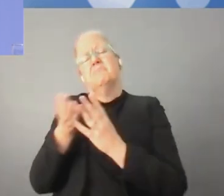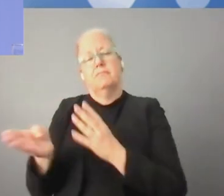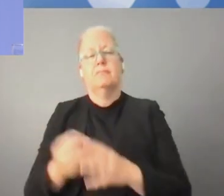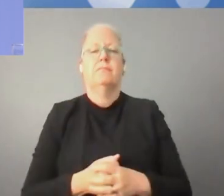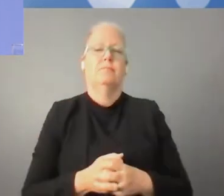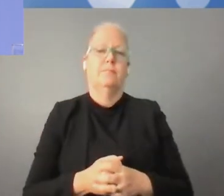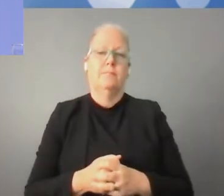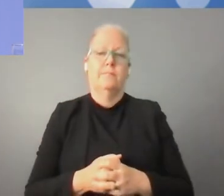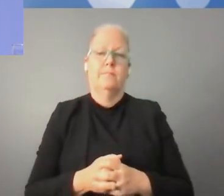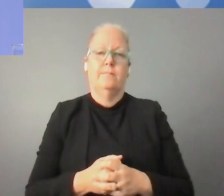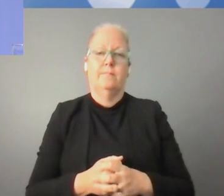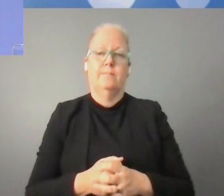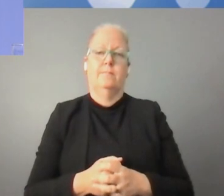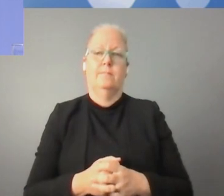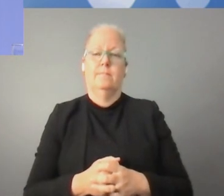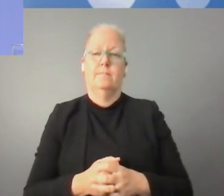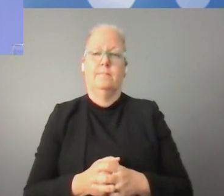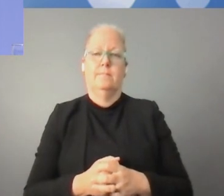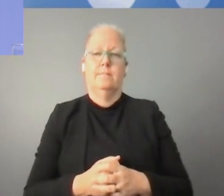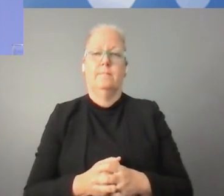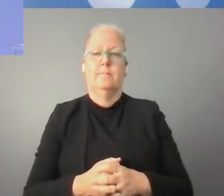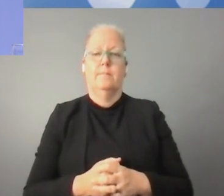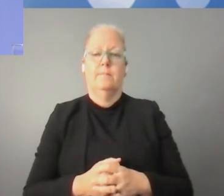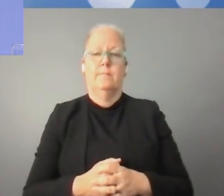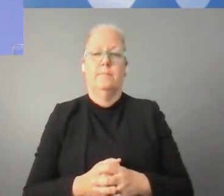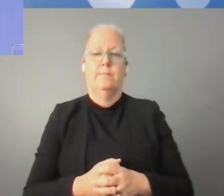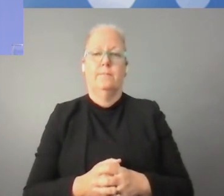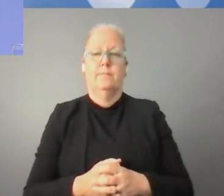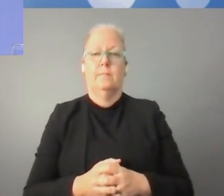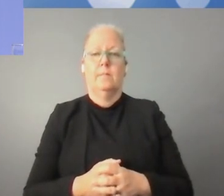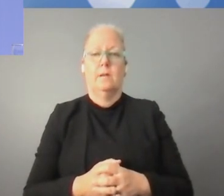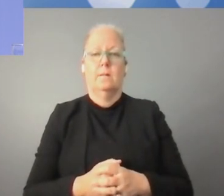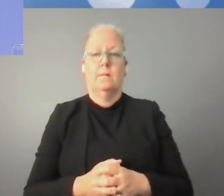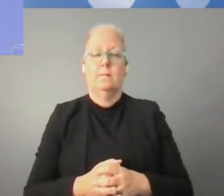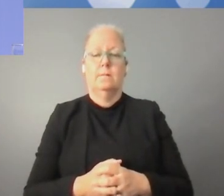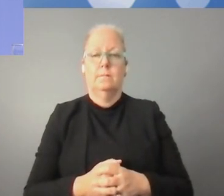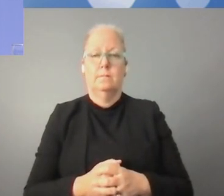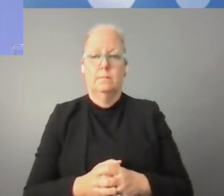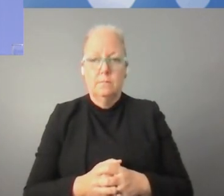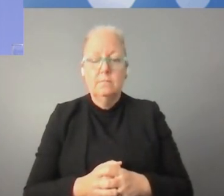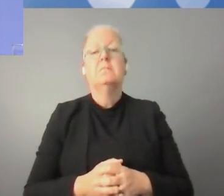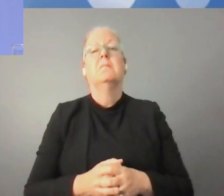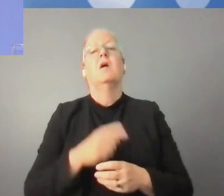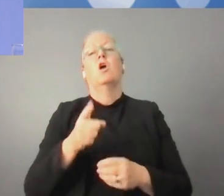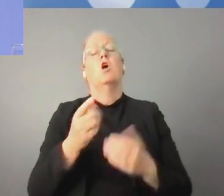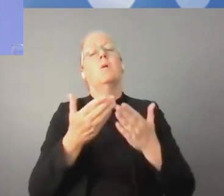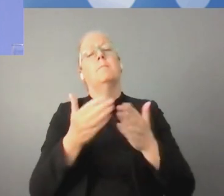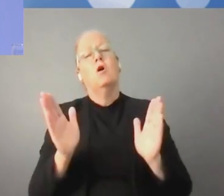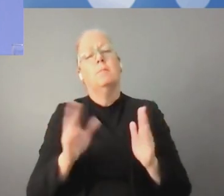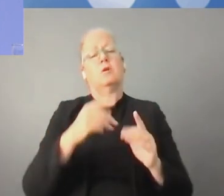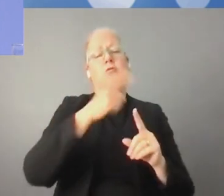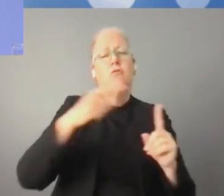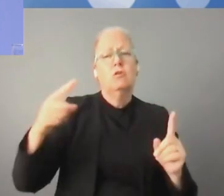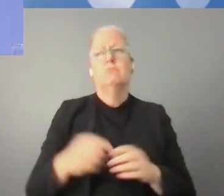والموحد والعام نماذج عامة للإنترنت نماذج التربية